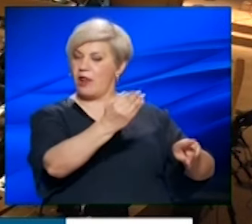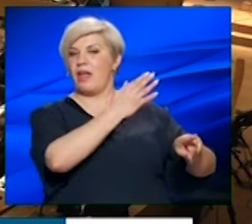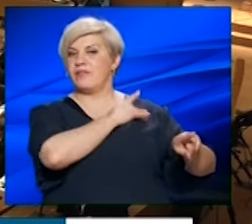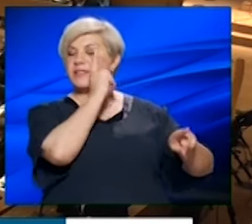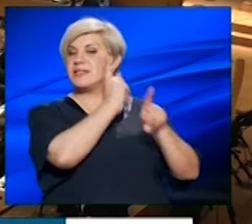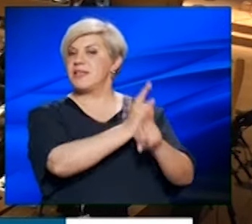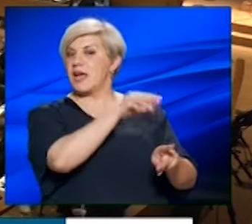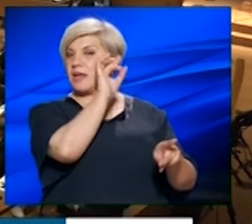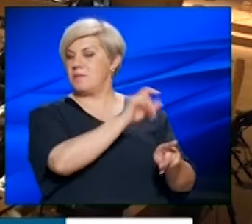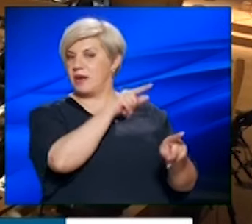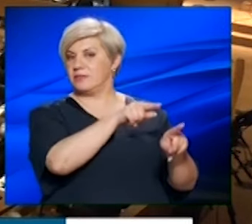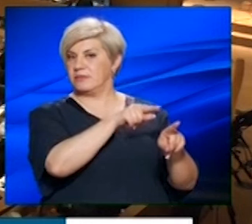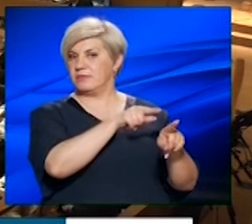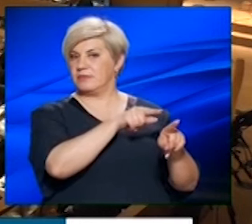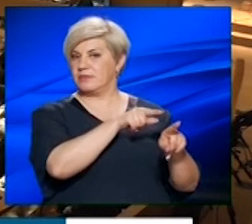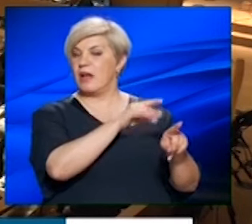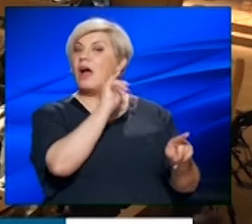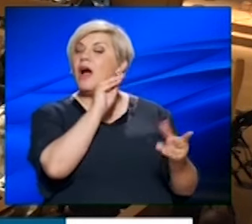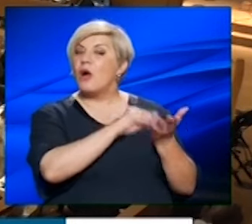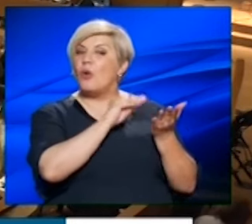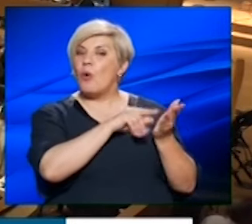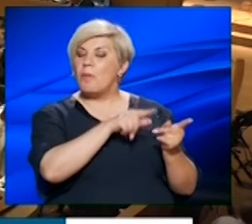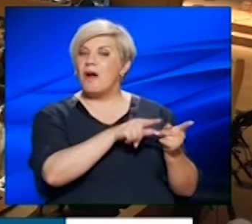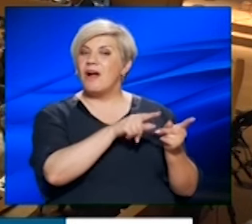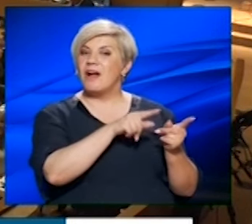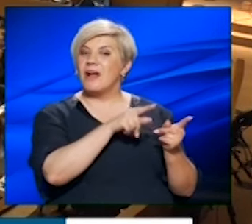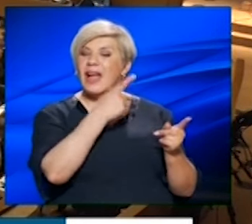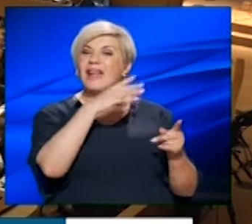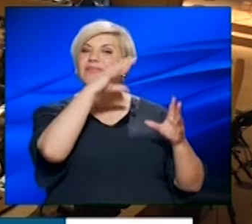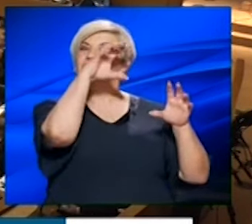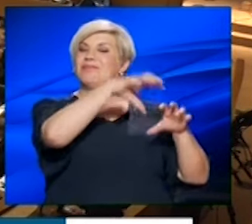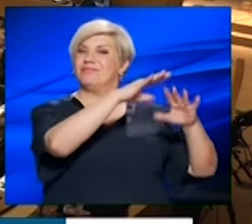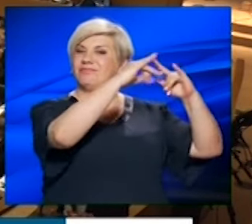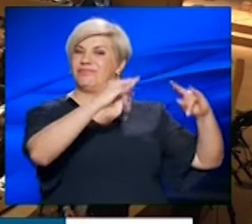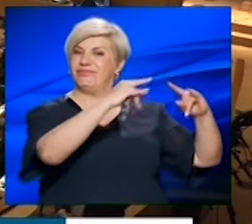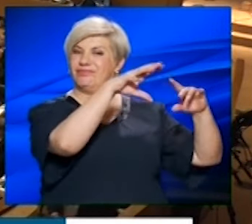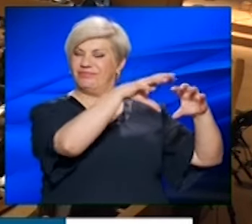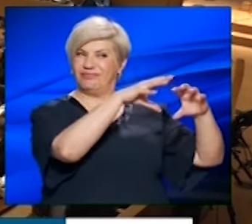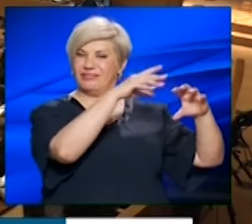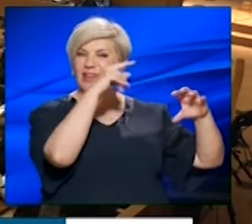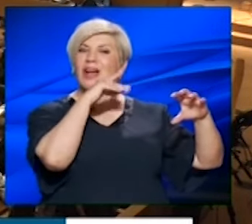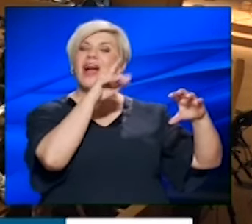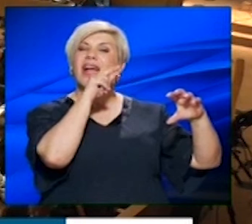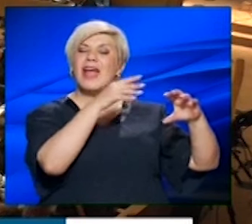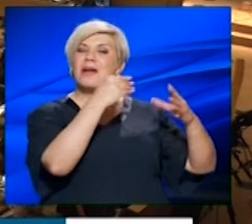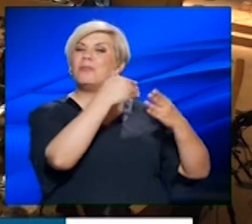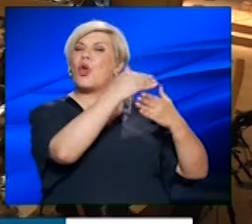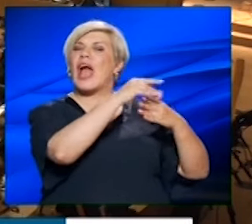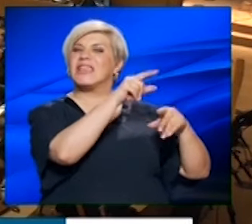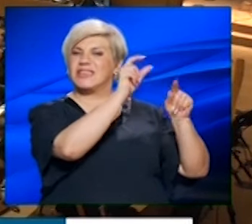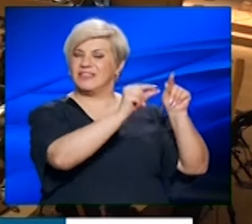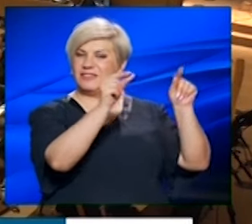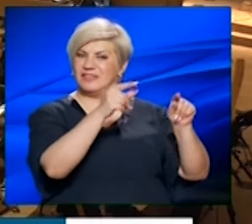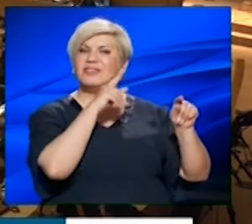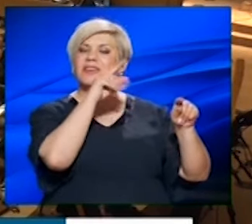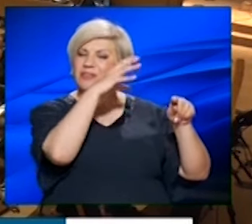συγκεκριμένες το ότι ακόμα, γιατί καθώς προέρχεται για λυόμενη εγκατάσταση, όπως επίσης και άλλα σχολεία του Δήμου μας,